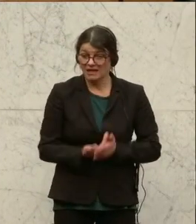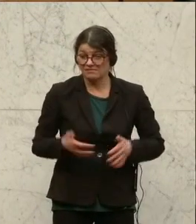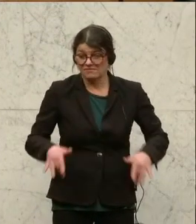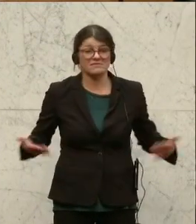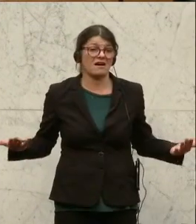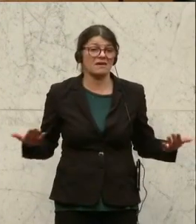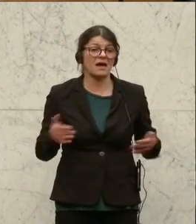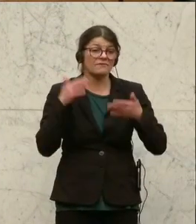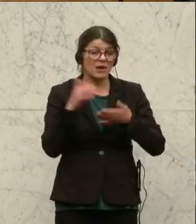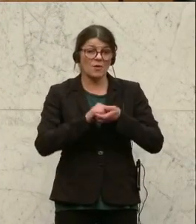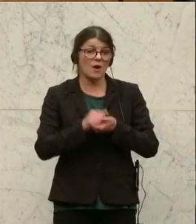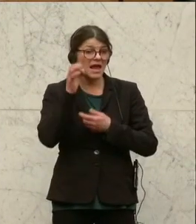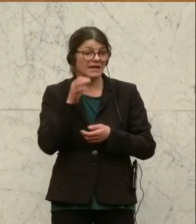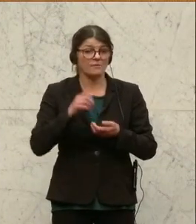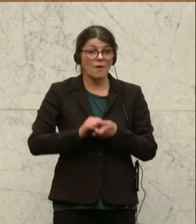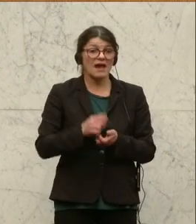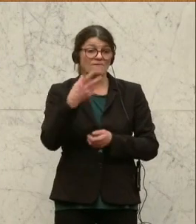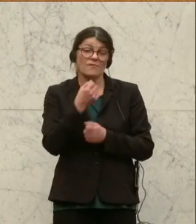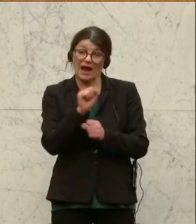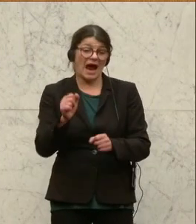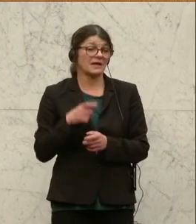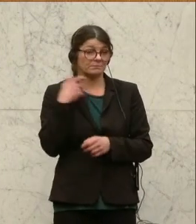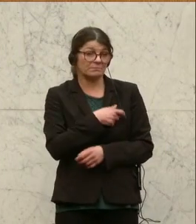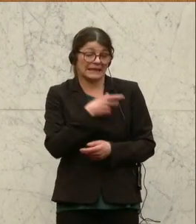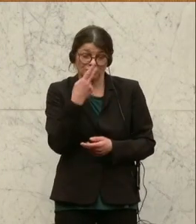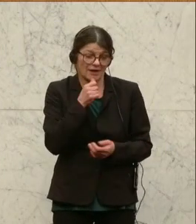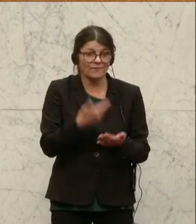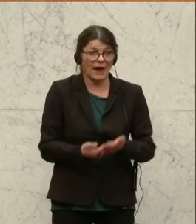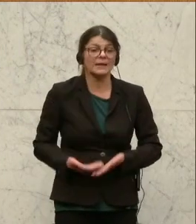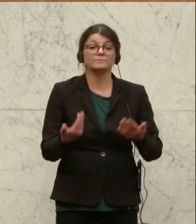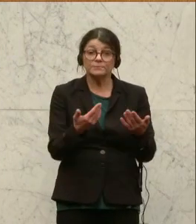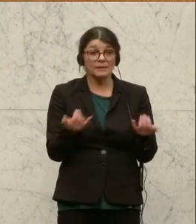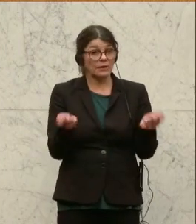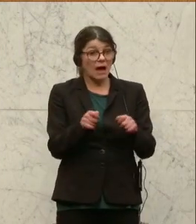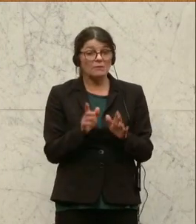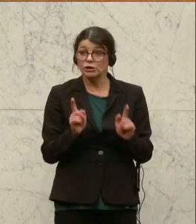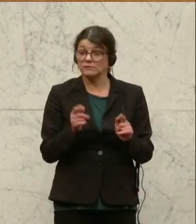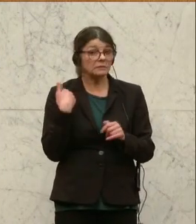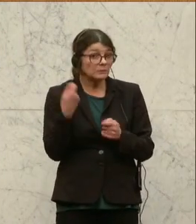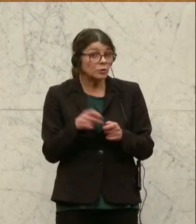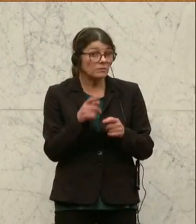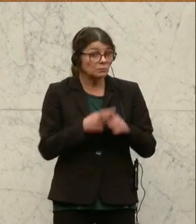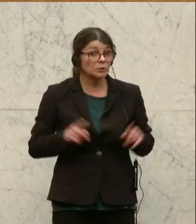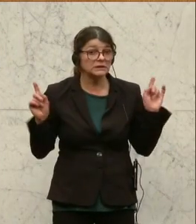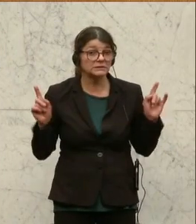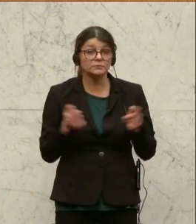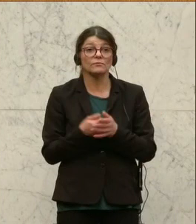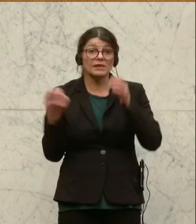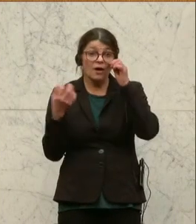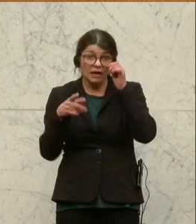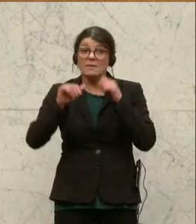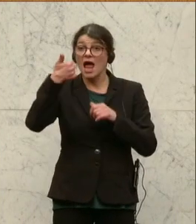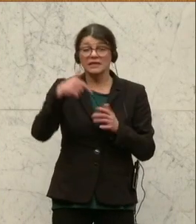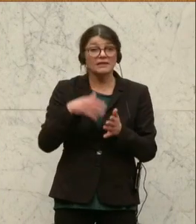von den Kolleginnen und Kollegen der Freiheitlichen. Aber kommen wir noch zum Abschluss zu etwas durchaus sehr Positiven. Heute am 1.